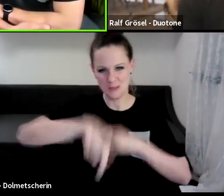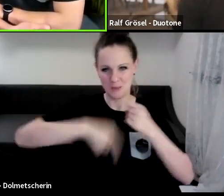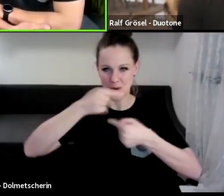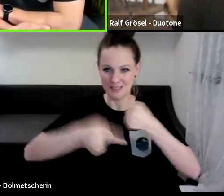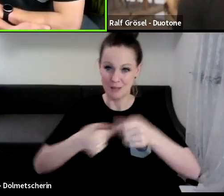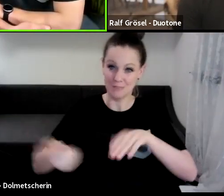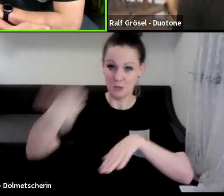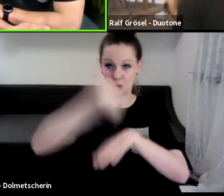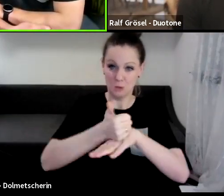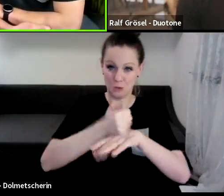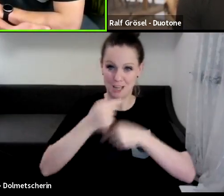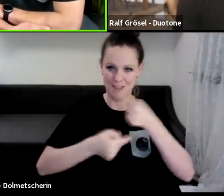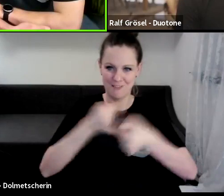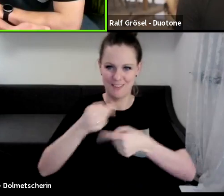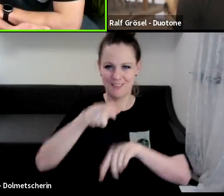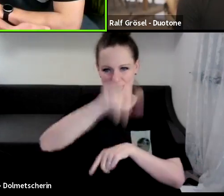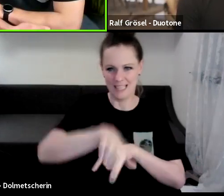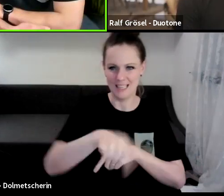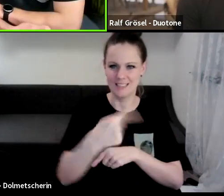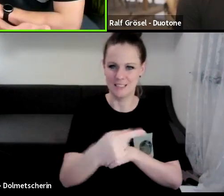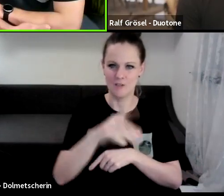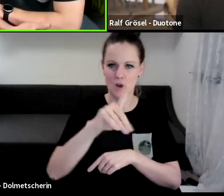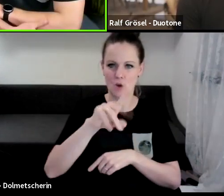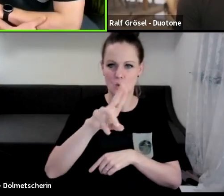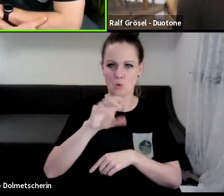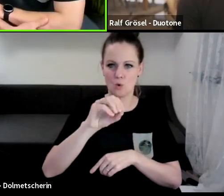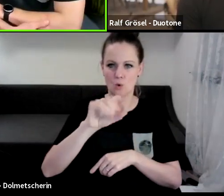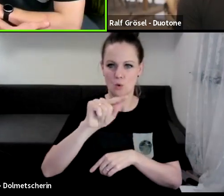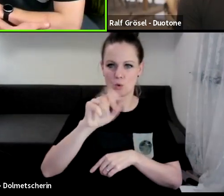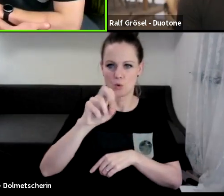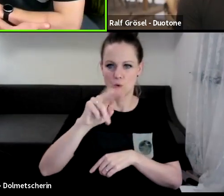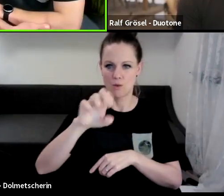Chefentwickler, glaube ich sogar, von Duto und den Ralf.